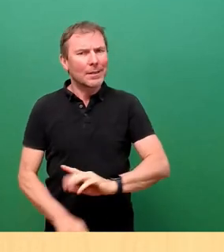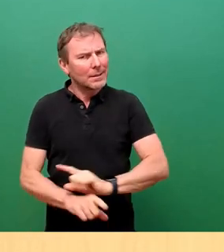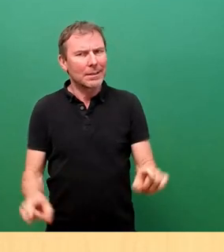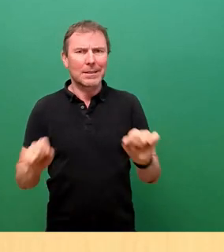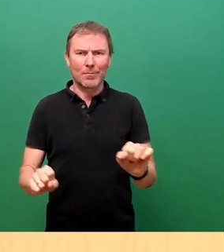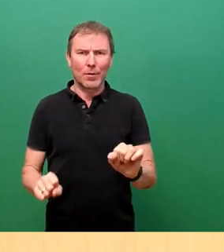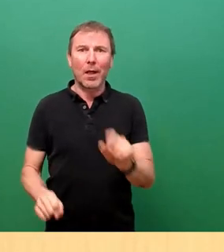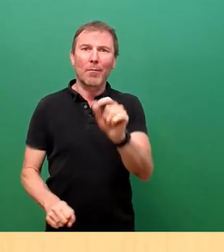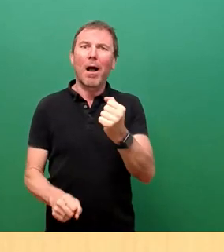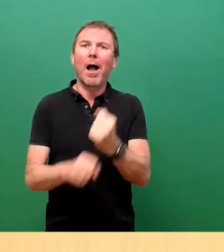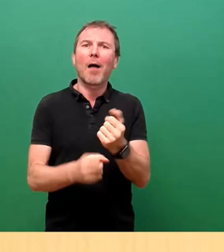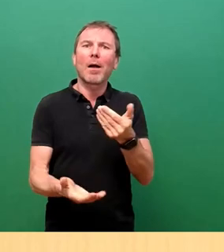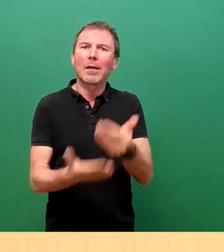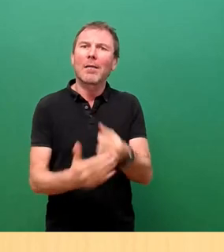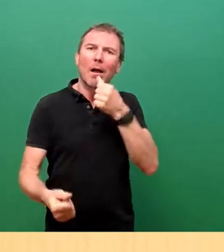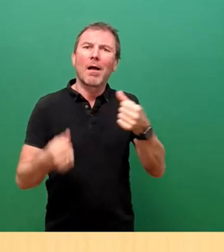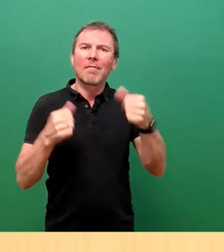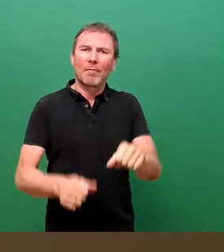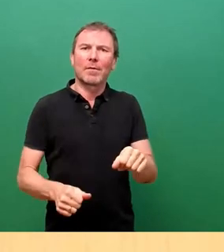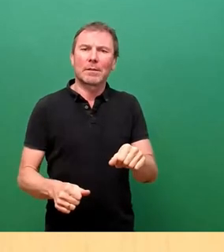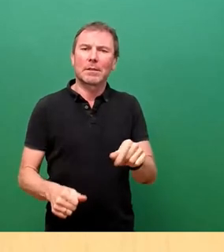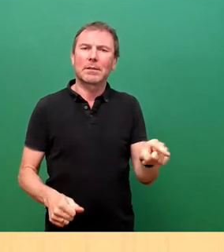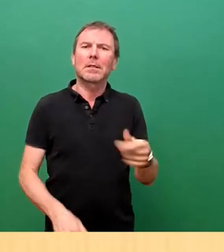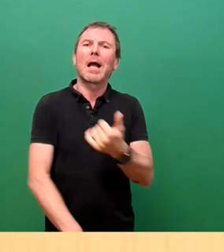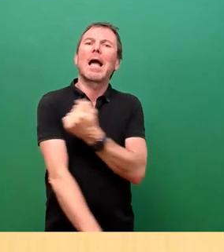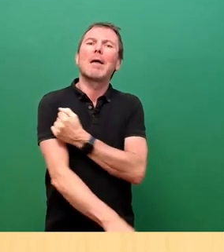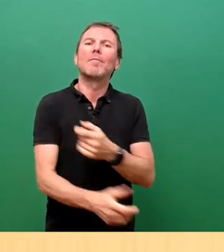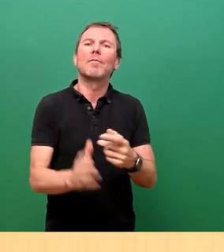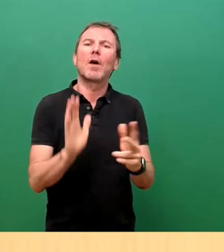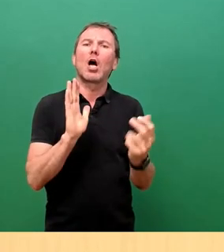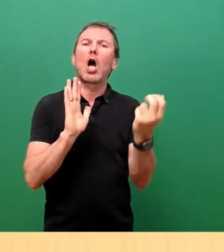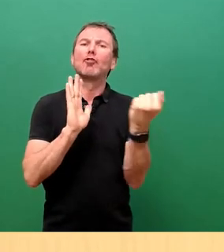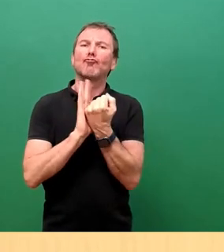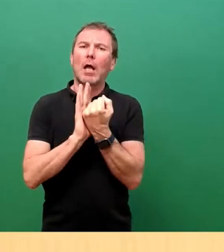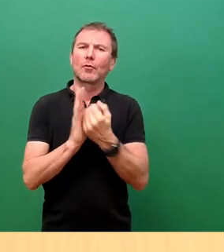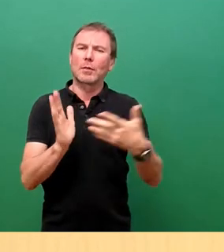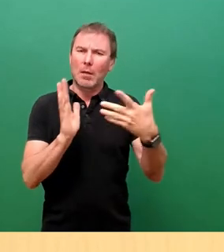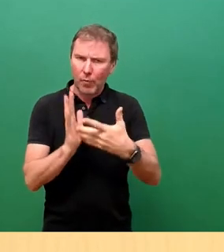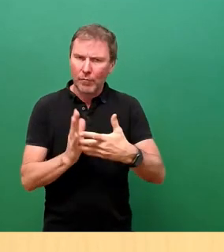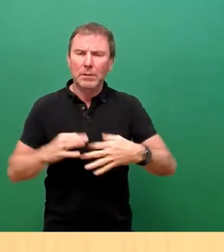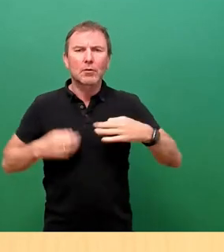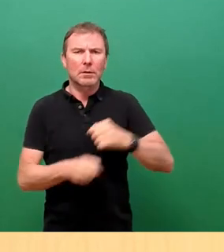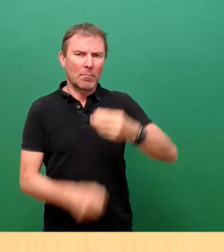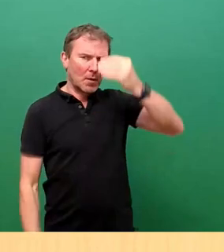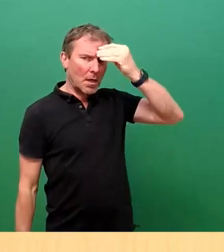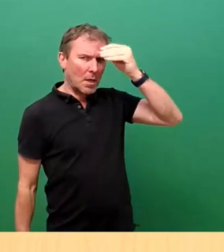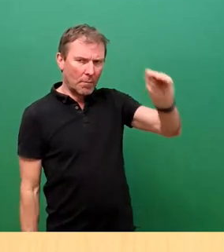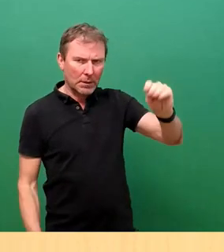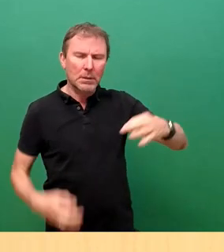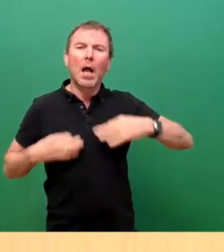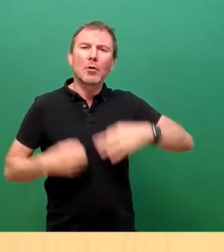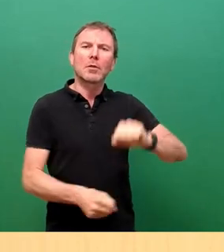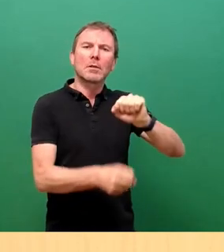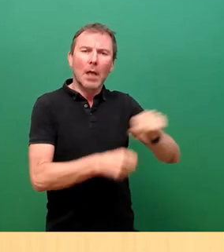Arbeitgeber verpflichtet sind, den Genesen oder den Impfstatus zu prüfen, ans Gesundheitsamt zu melden. Das Gesundheitsamt muss im Einzelfall eine